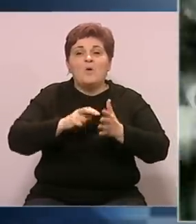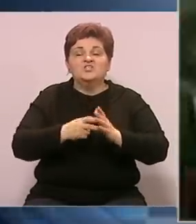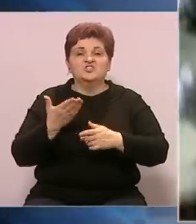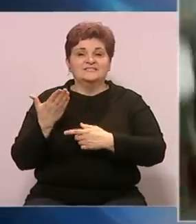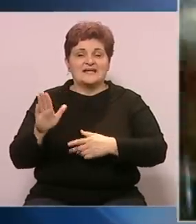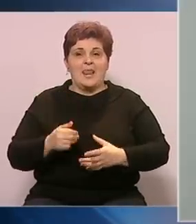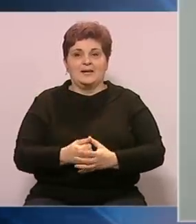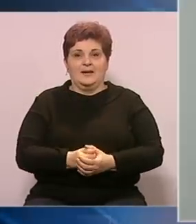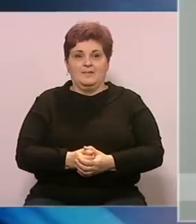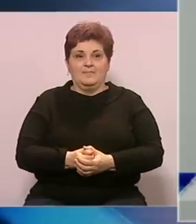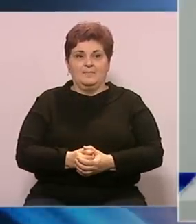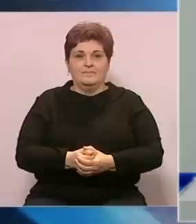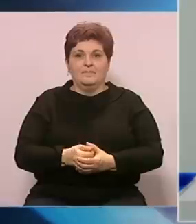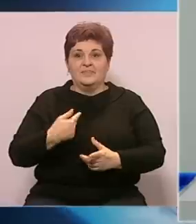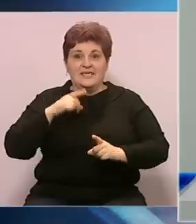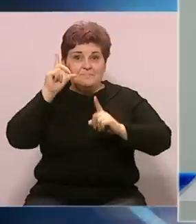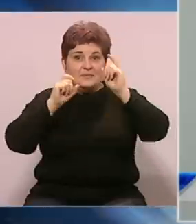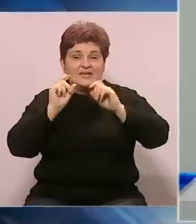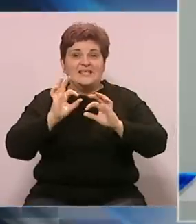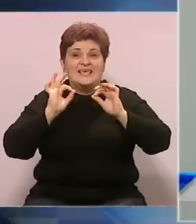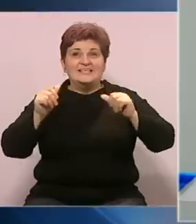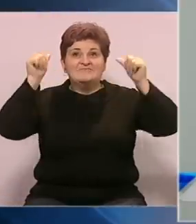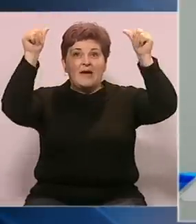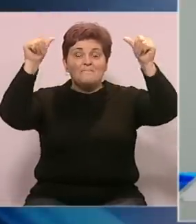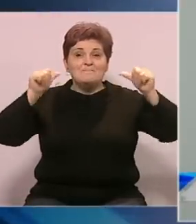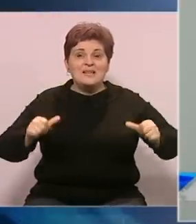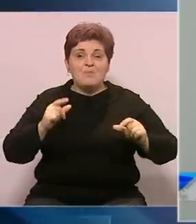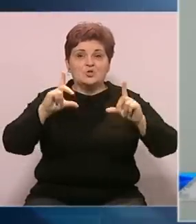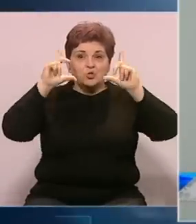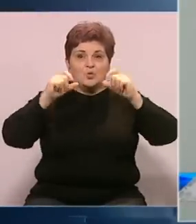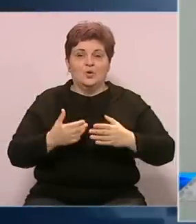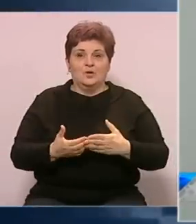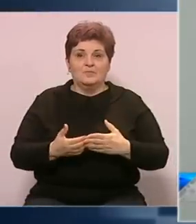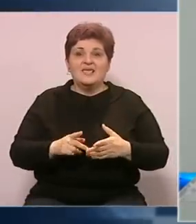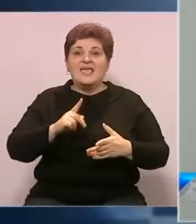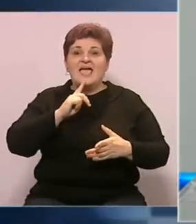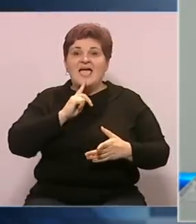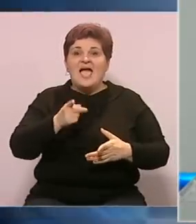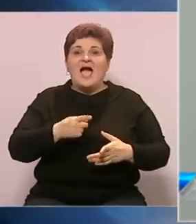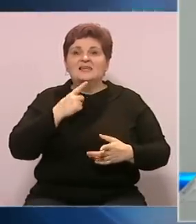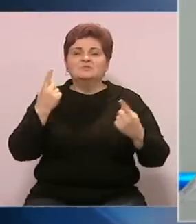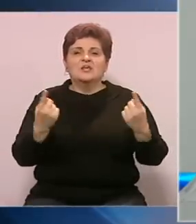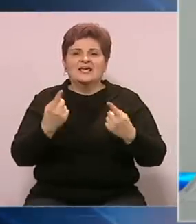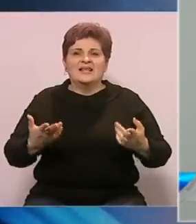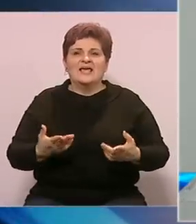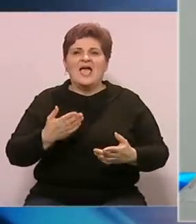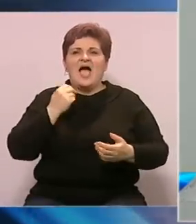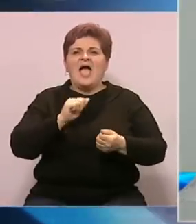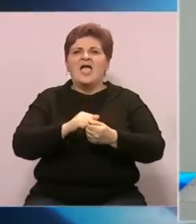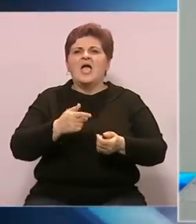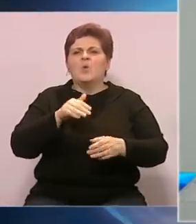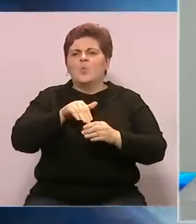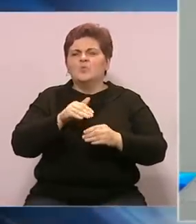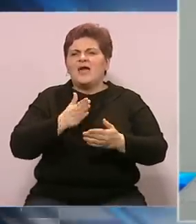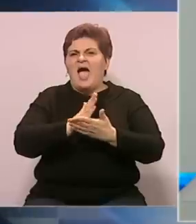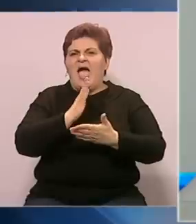stranaka. Imamo fotografiju, svaki bilbor koji je uslikan, na kojom su bile reklame, također imali smo medija, monitorik agenciju